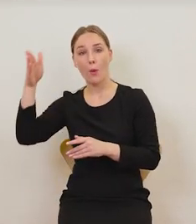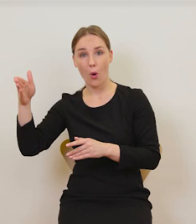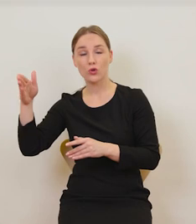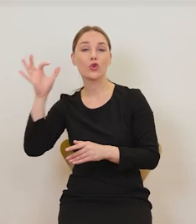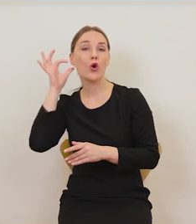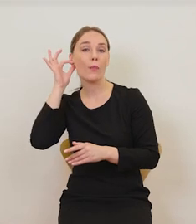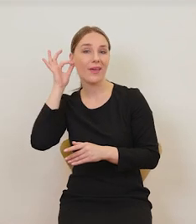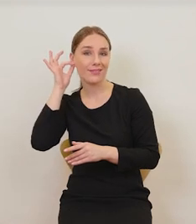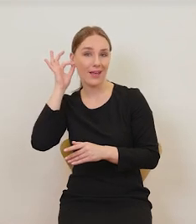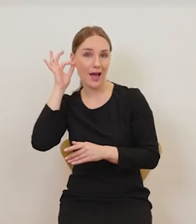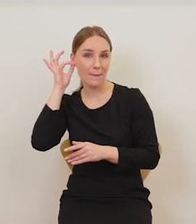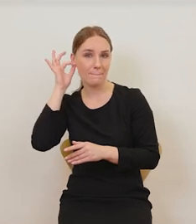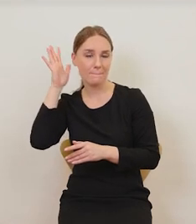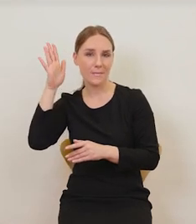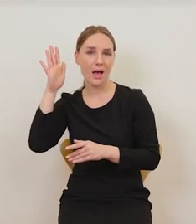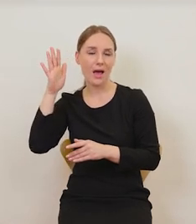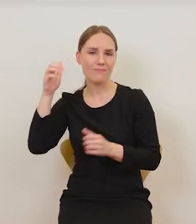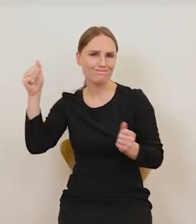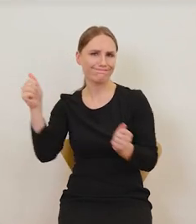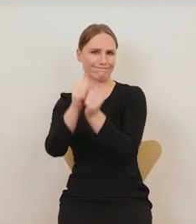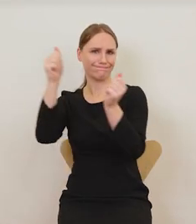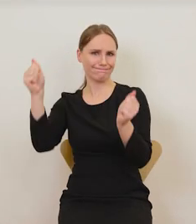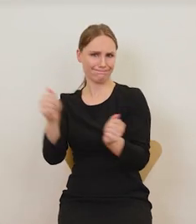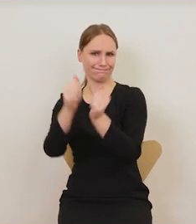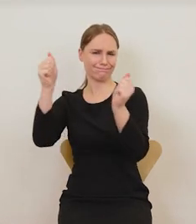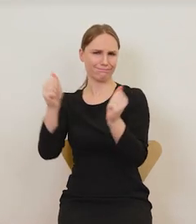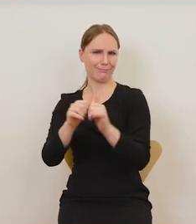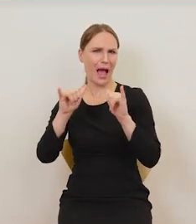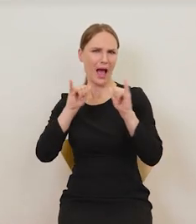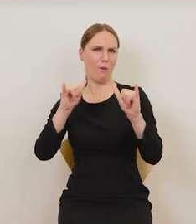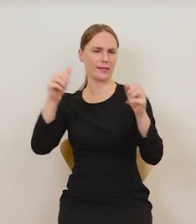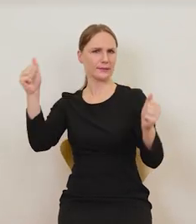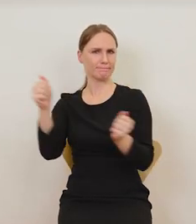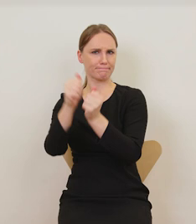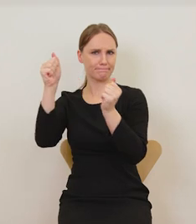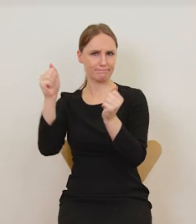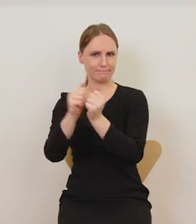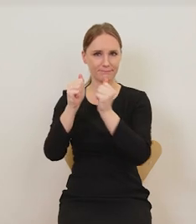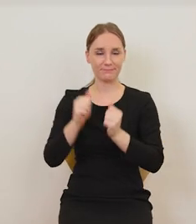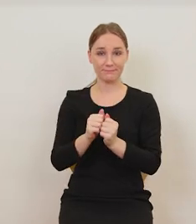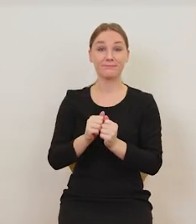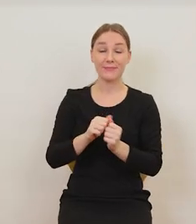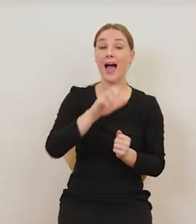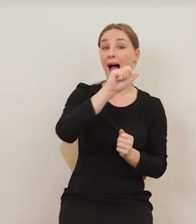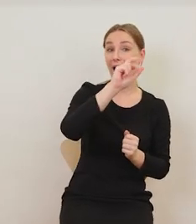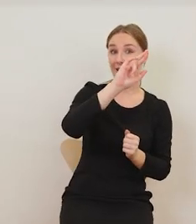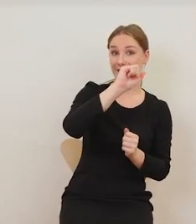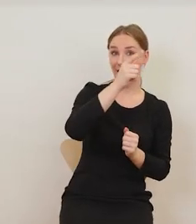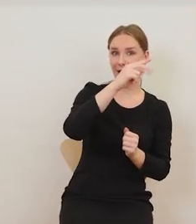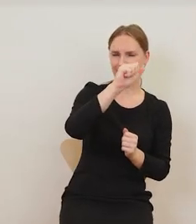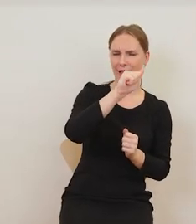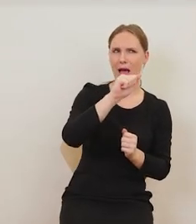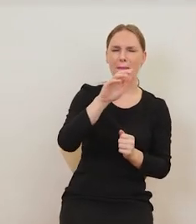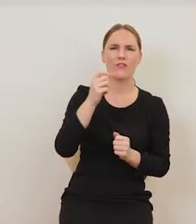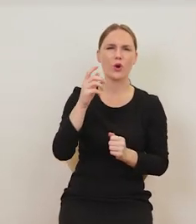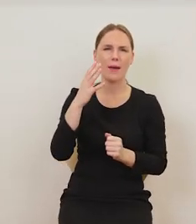kobieta, która wali takie talerze. Robi dużo huku. Z kolei Ariadna ma ten taki gest